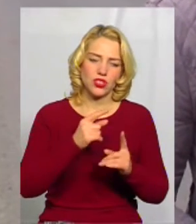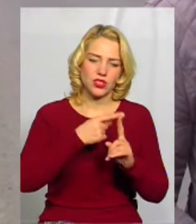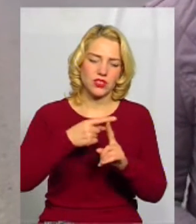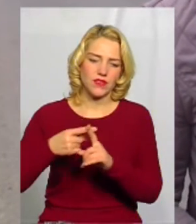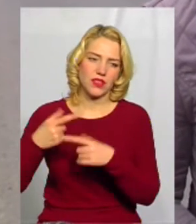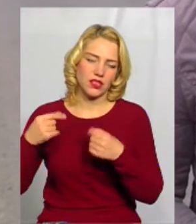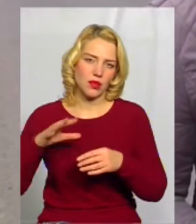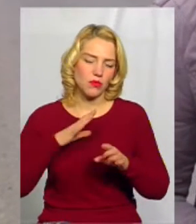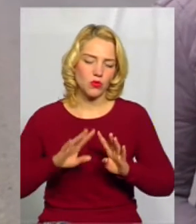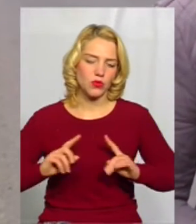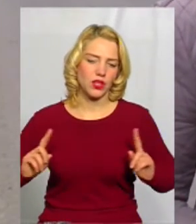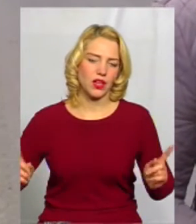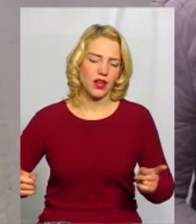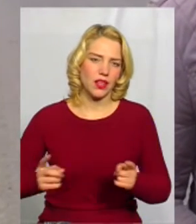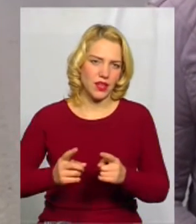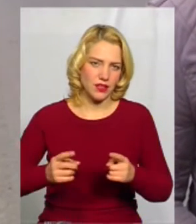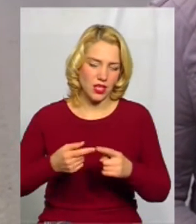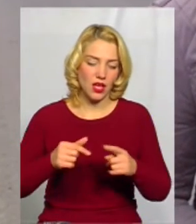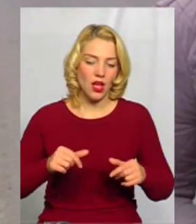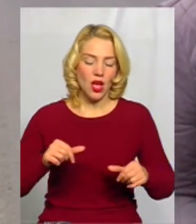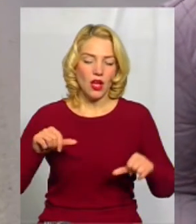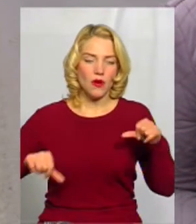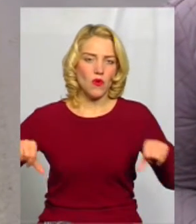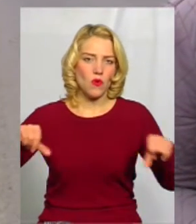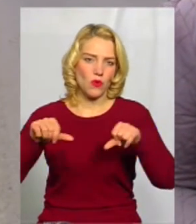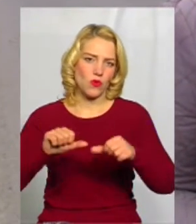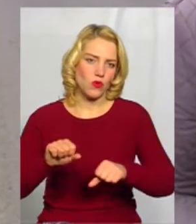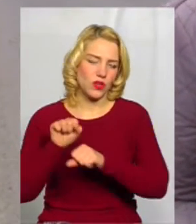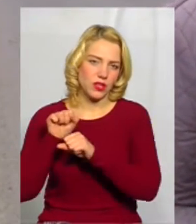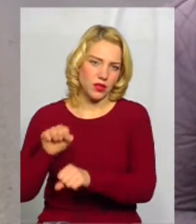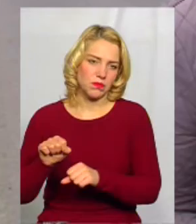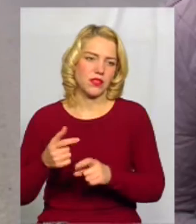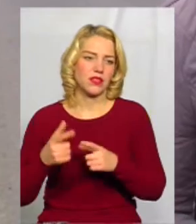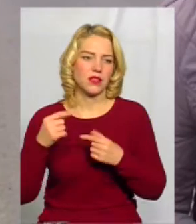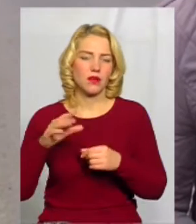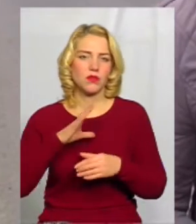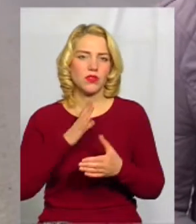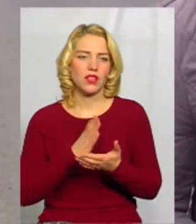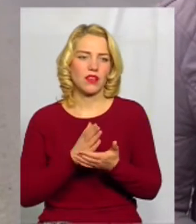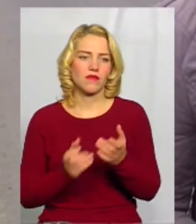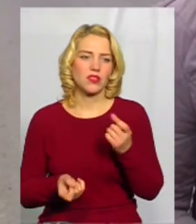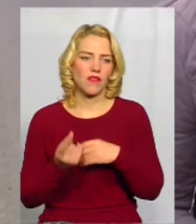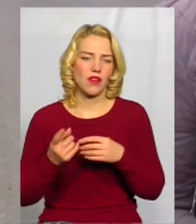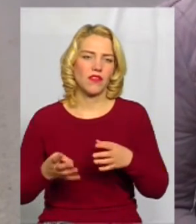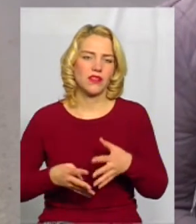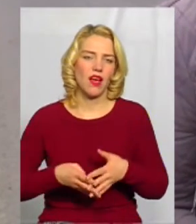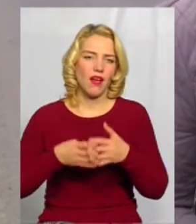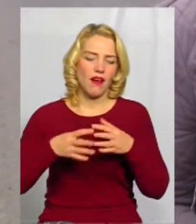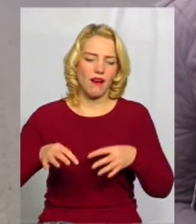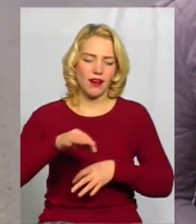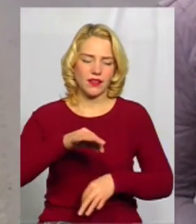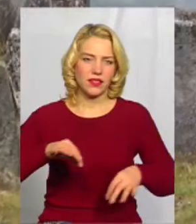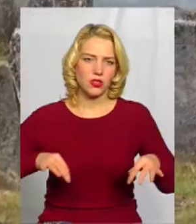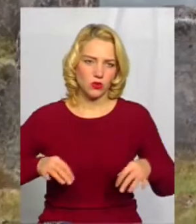лінію кріплень, щоб розуміти, які були межі стародавнього міста і де велика наявність виявлення архітектурних решток,